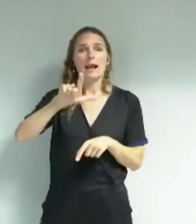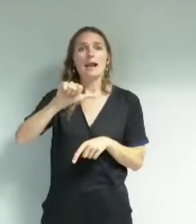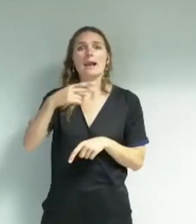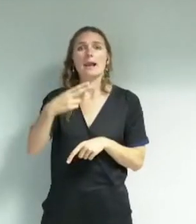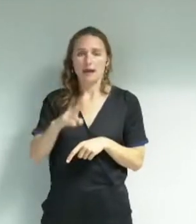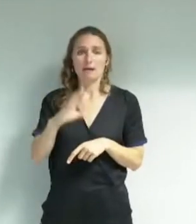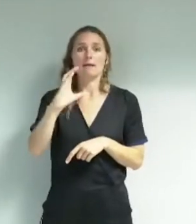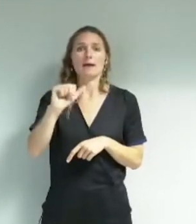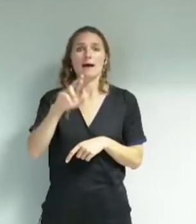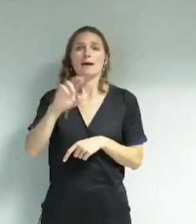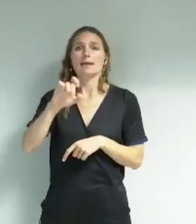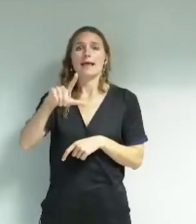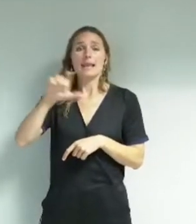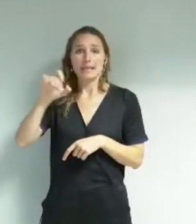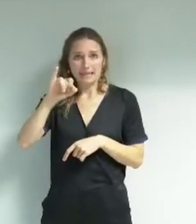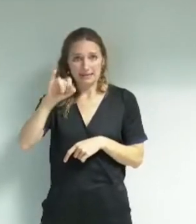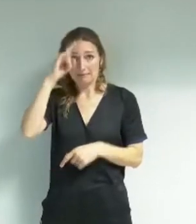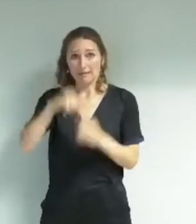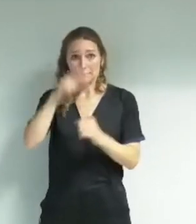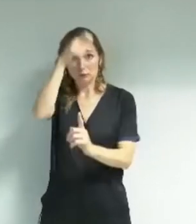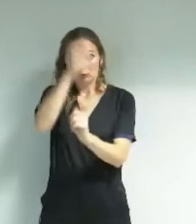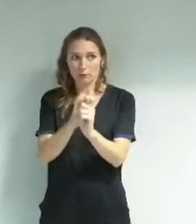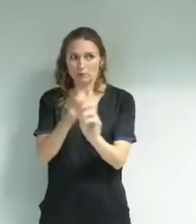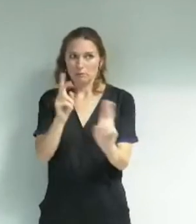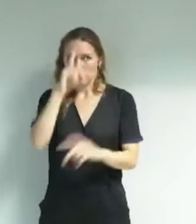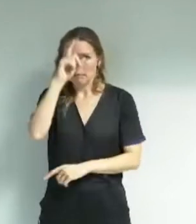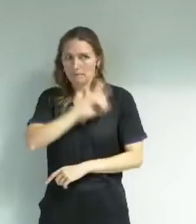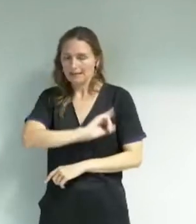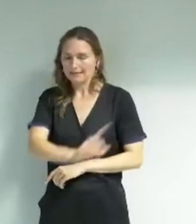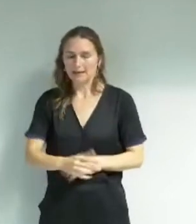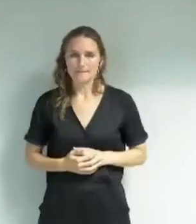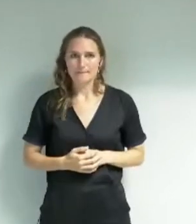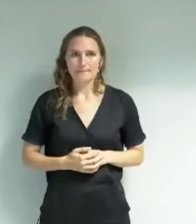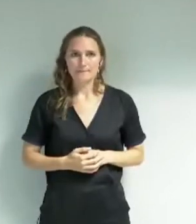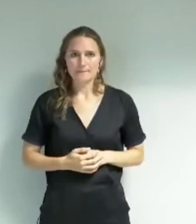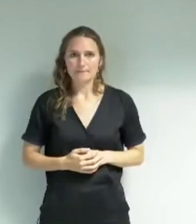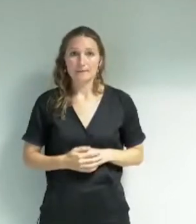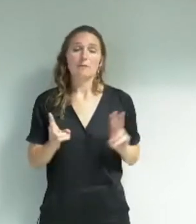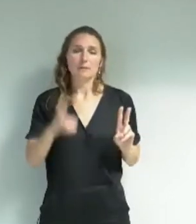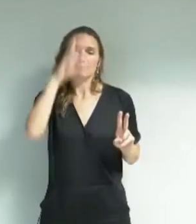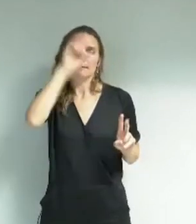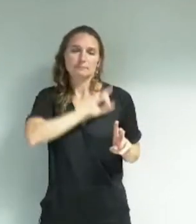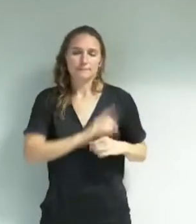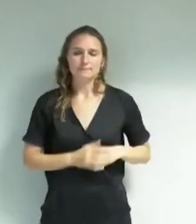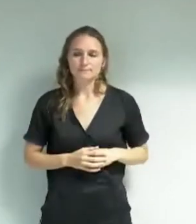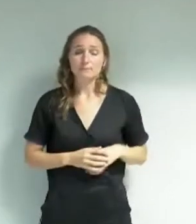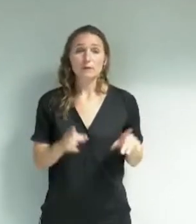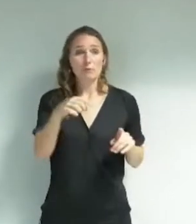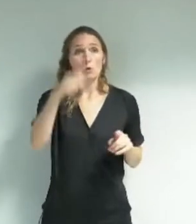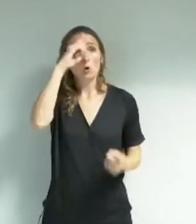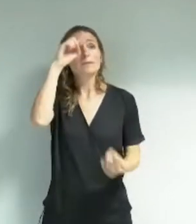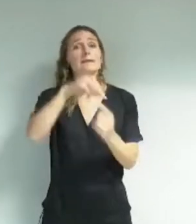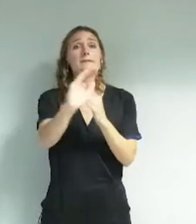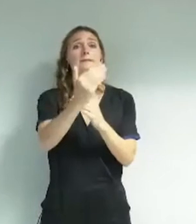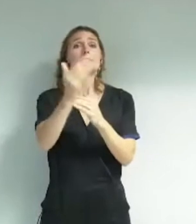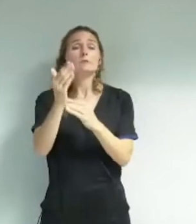Cela ne relève certainement pas du hasard. Les objectifs que vous présentez relèvent la plupart du temps